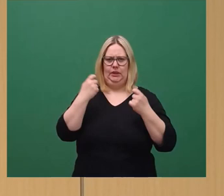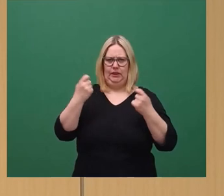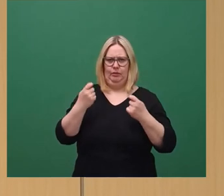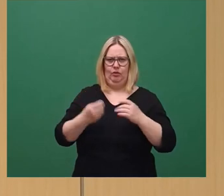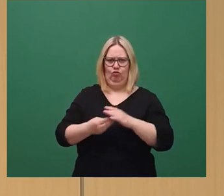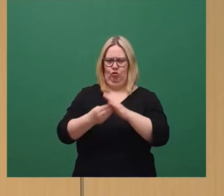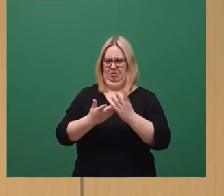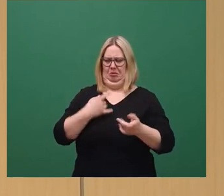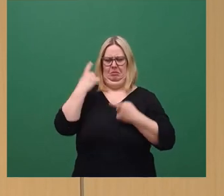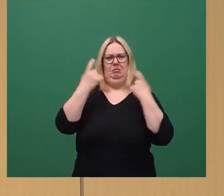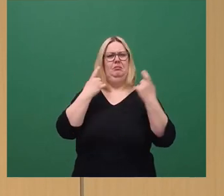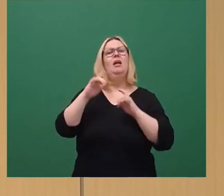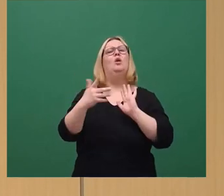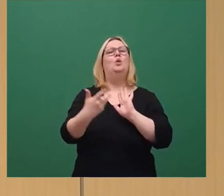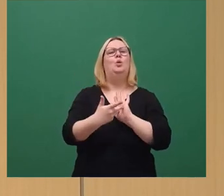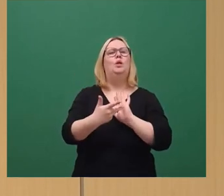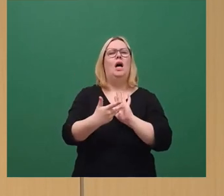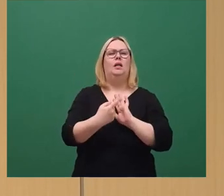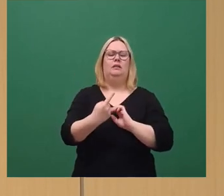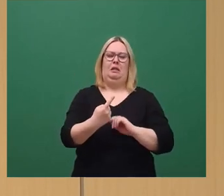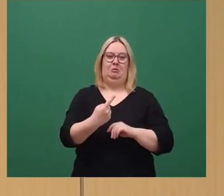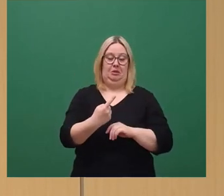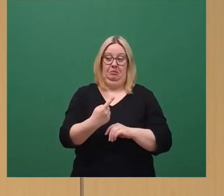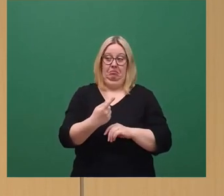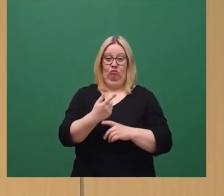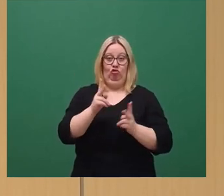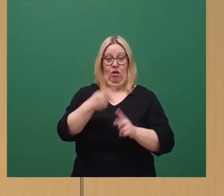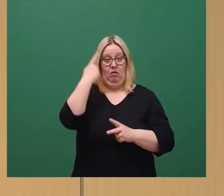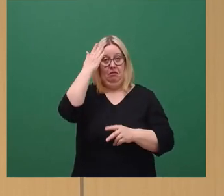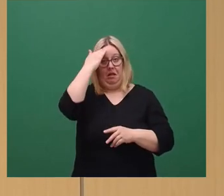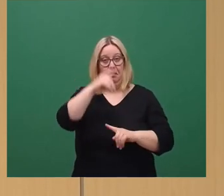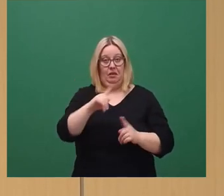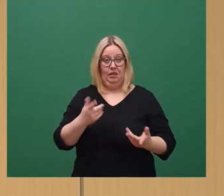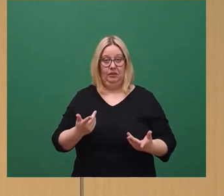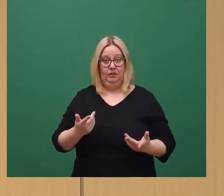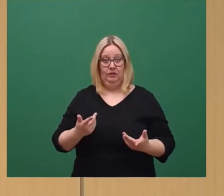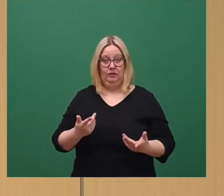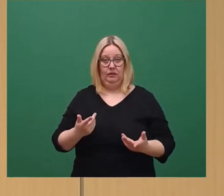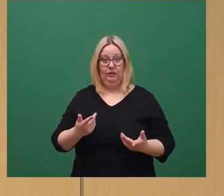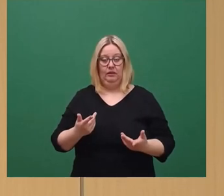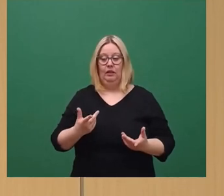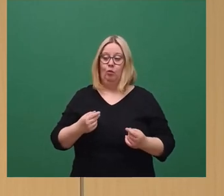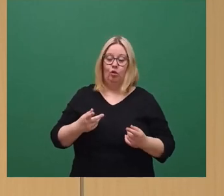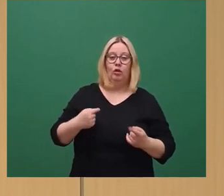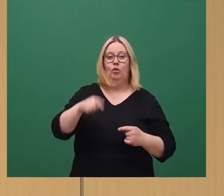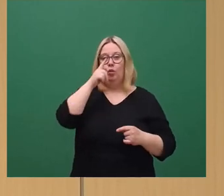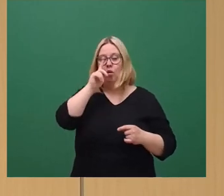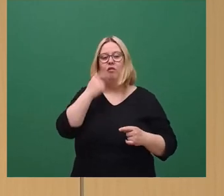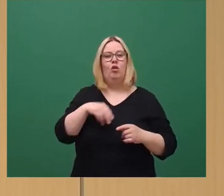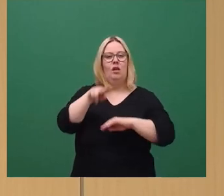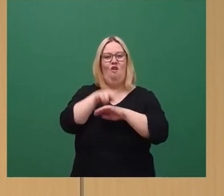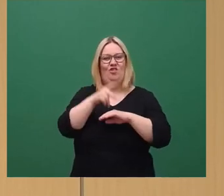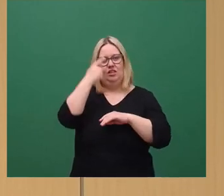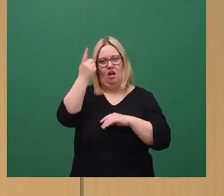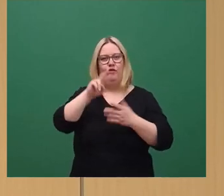reden heute über ein Gutachten, das den wenigsten Stadträten bekannt sein dürfte, in diesem Kreis nur den Mitgliedern des Aufsichtsrates der